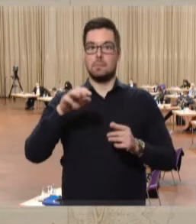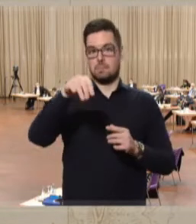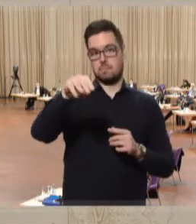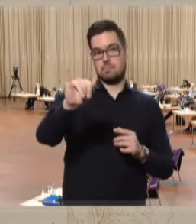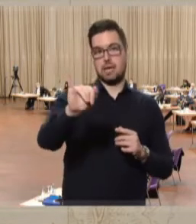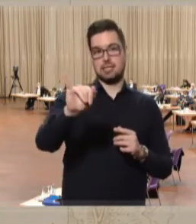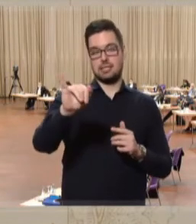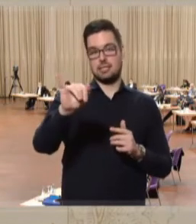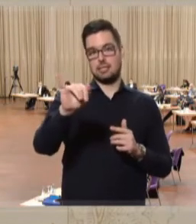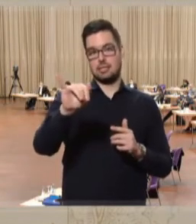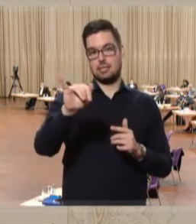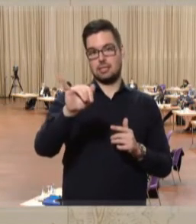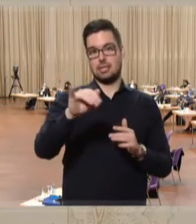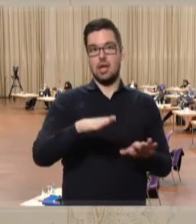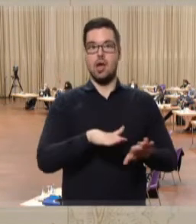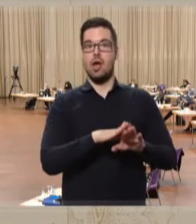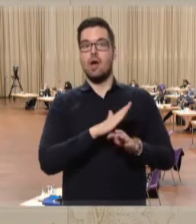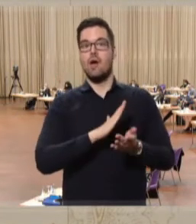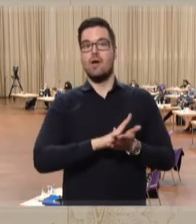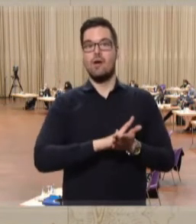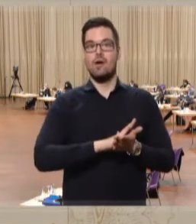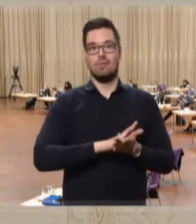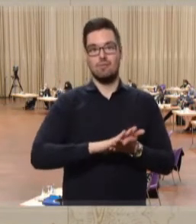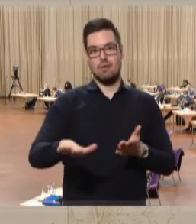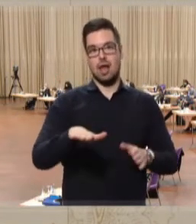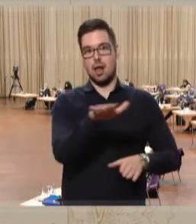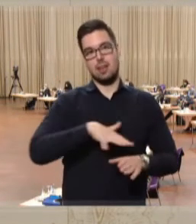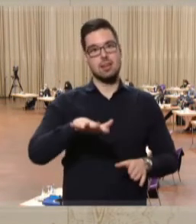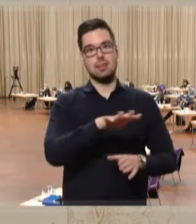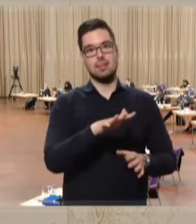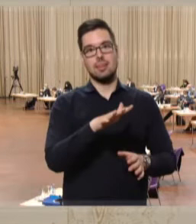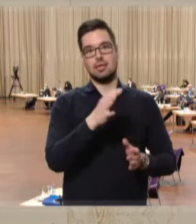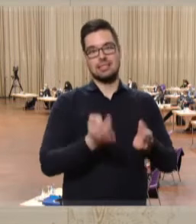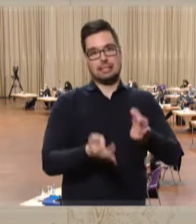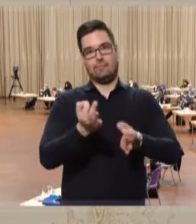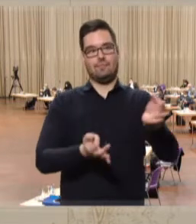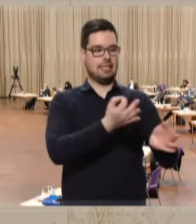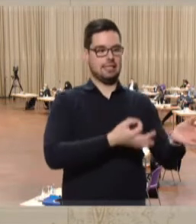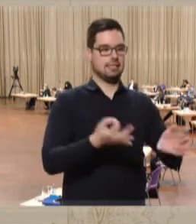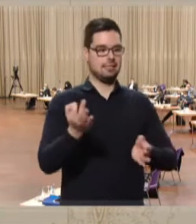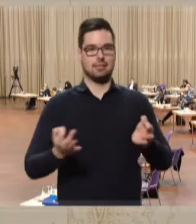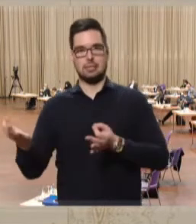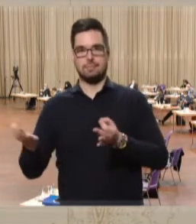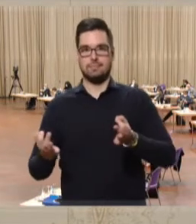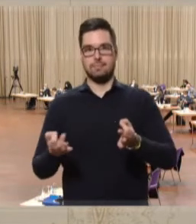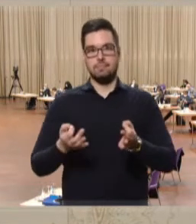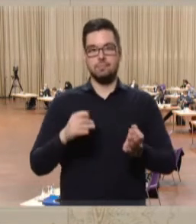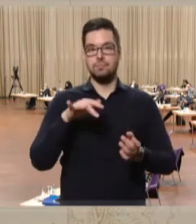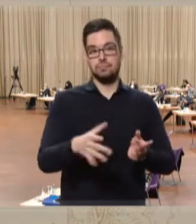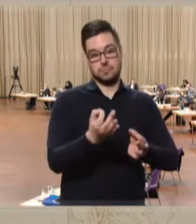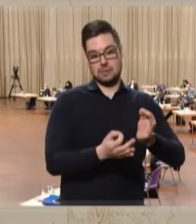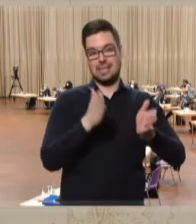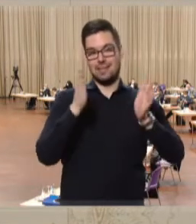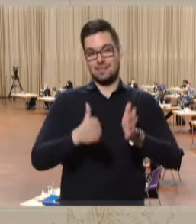an der Blüte der mageren Flachlandmähwiese, die dahinter stecken. Das sind die Wiesen, die man in der